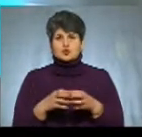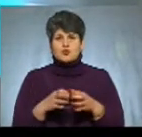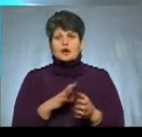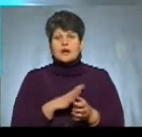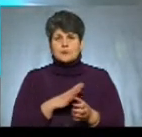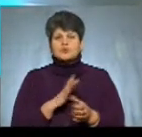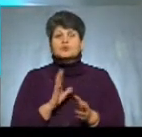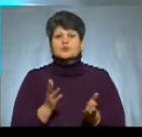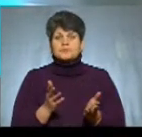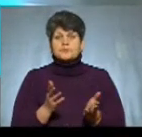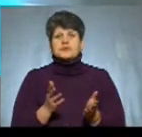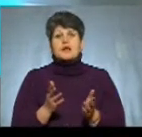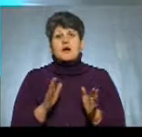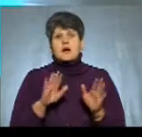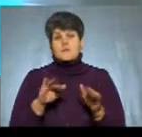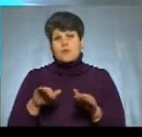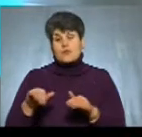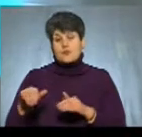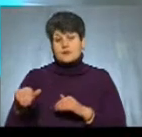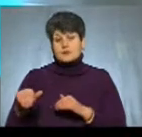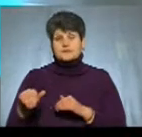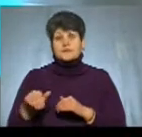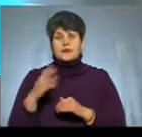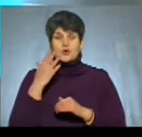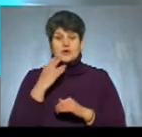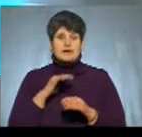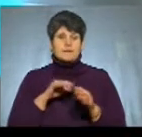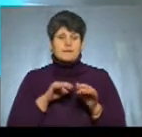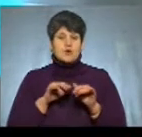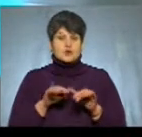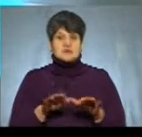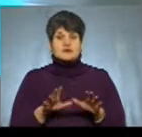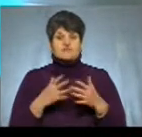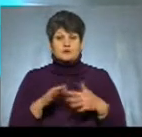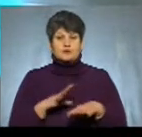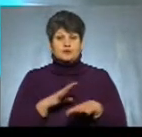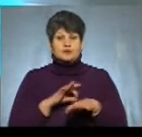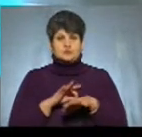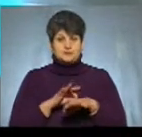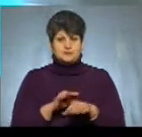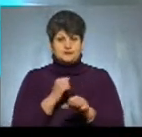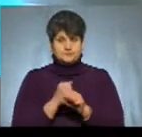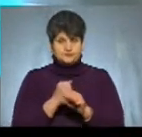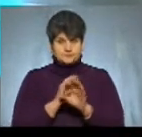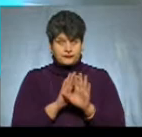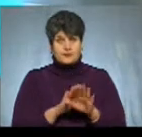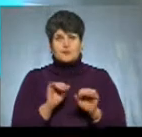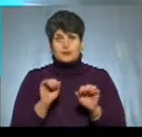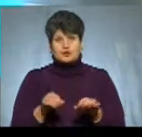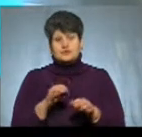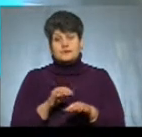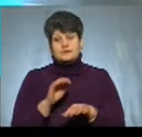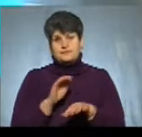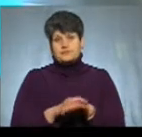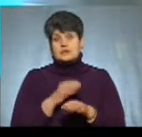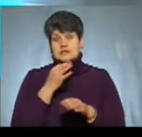І після того, як процес вже був проведений, то ми можемо сконстатувати з цього часу,